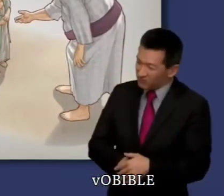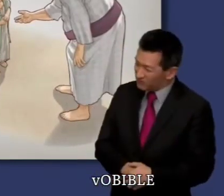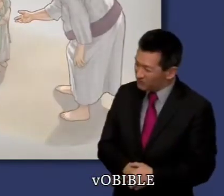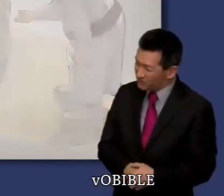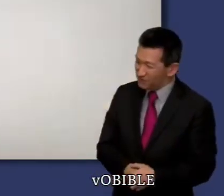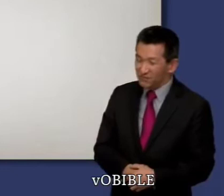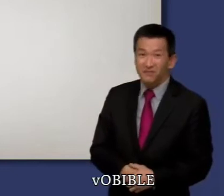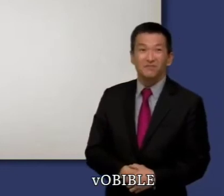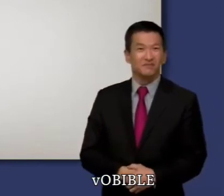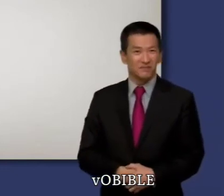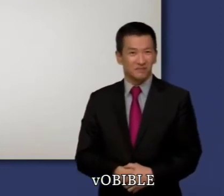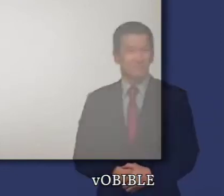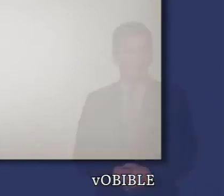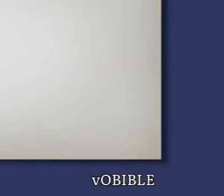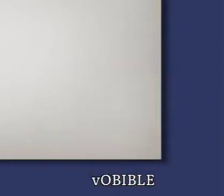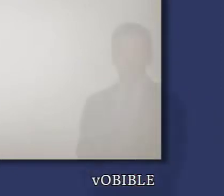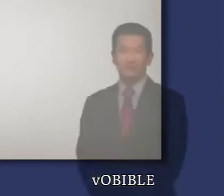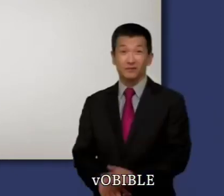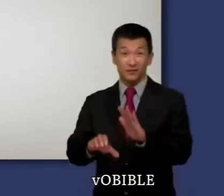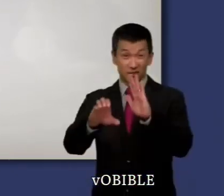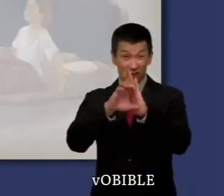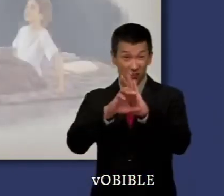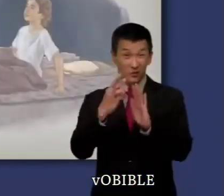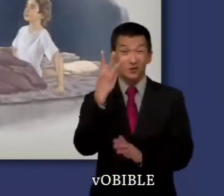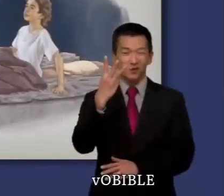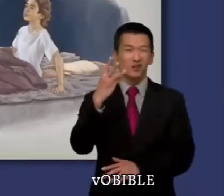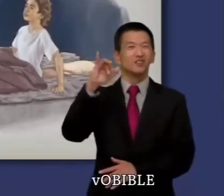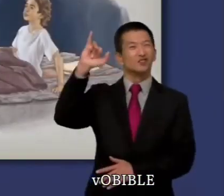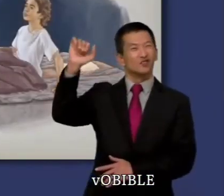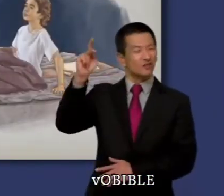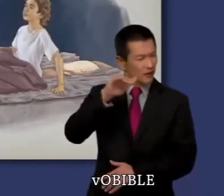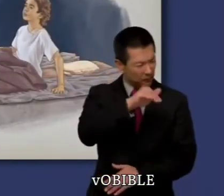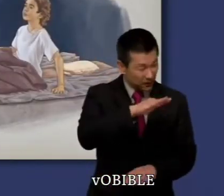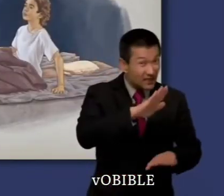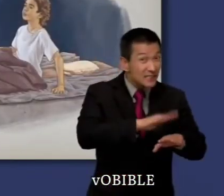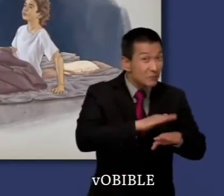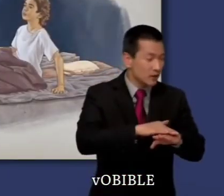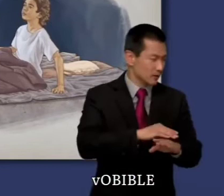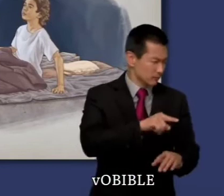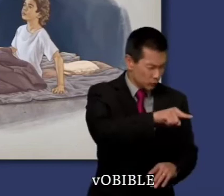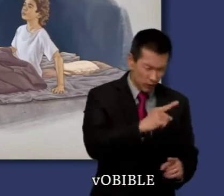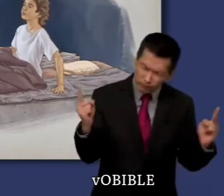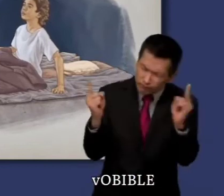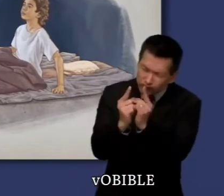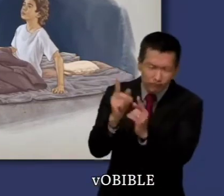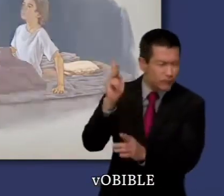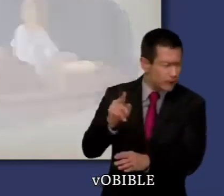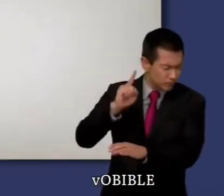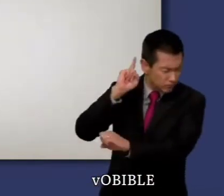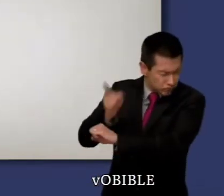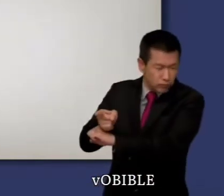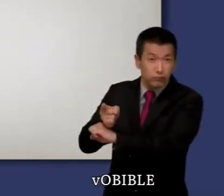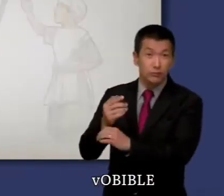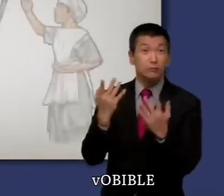Élie à Silo. Dans le chapitre 3, Jéhovah dit au jeune Samuel d'annoncer un message de condamnation